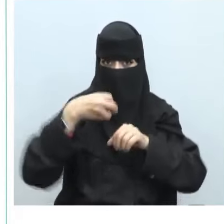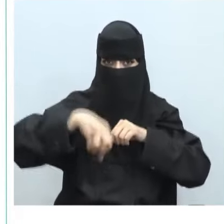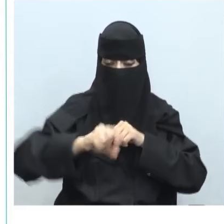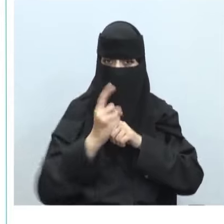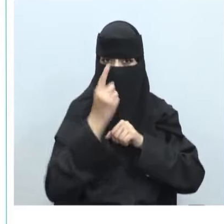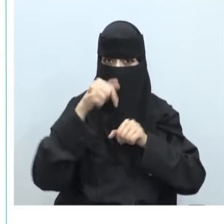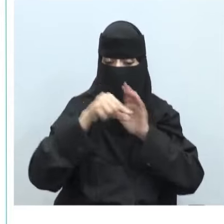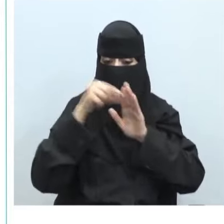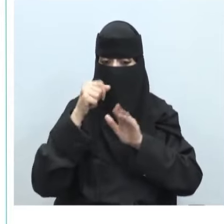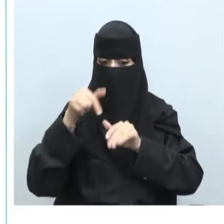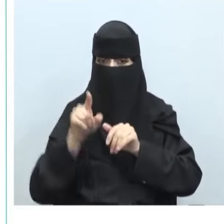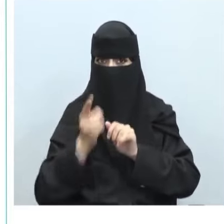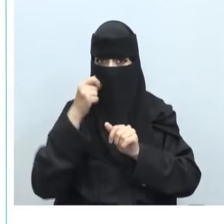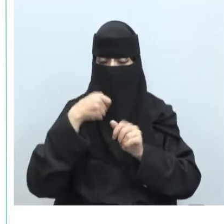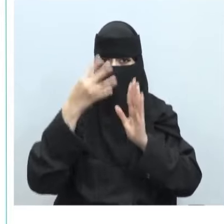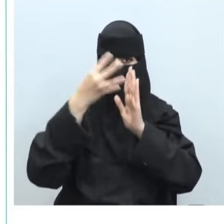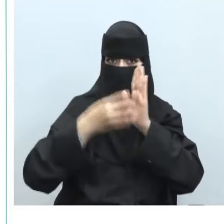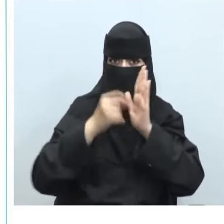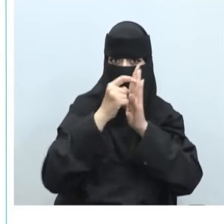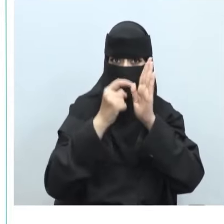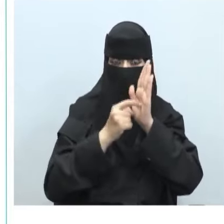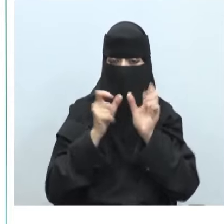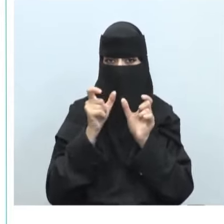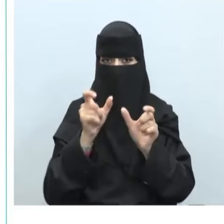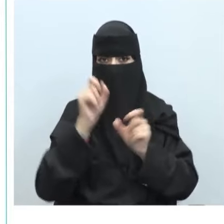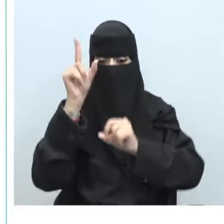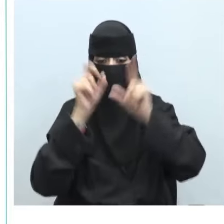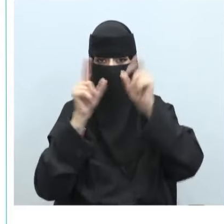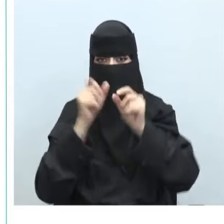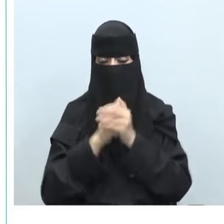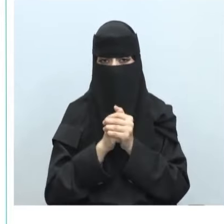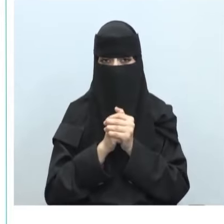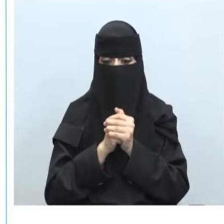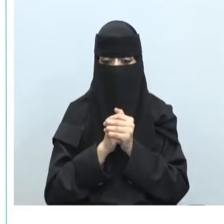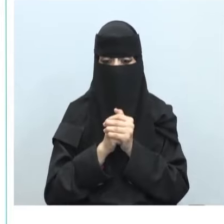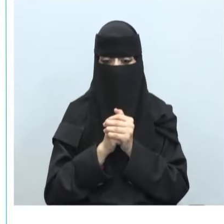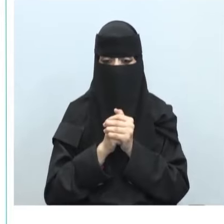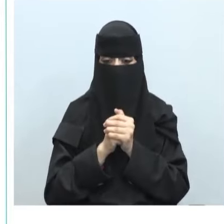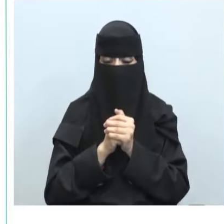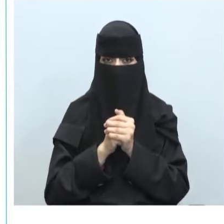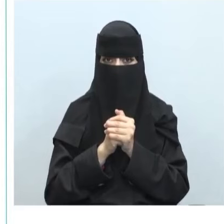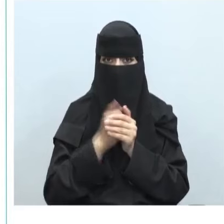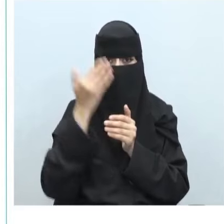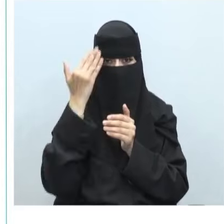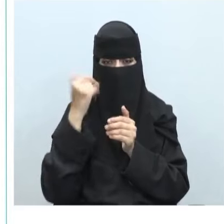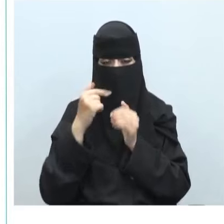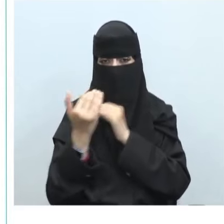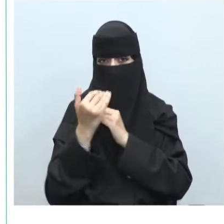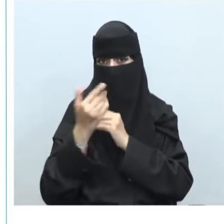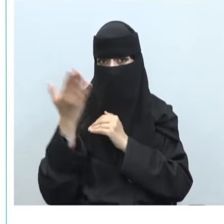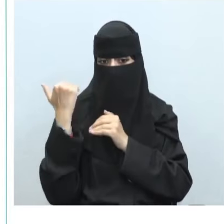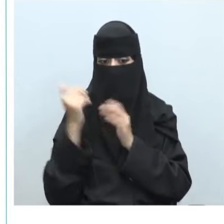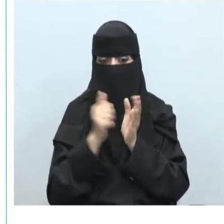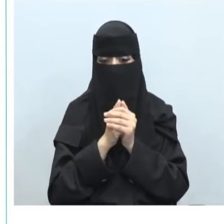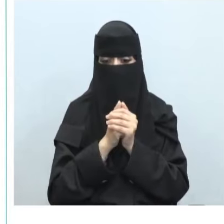الأول من الدرس الأول تشريعات وقوانين الأمن السبراني نراجع معا ما أخذناه في الدرس